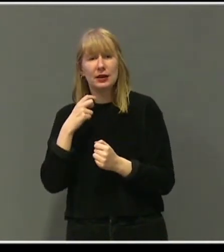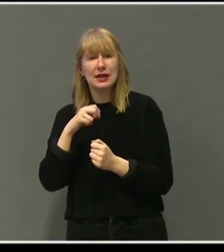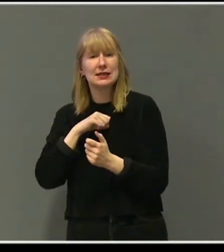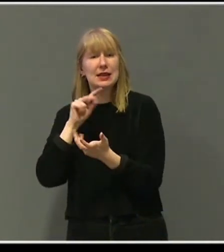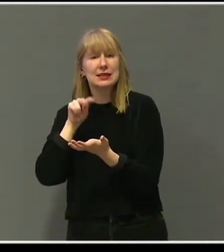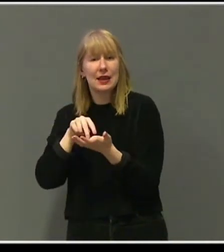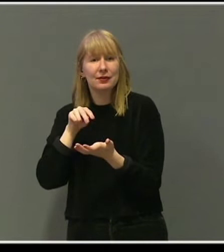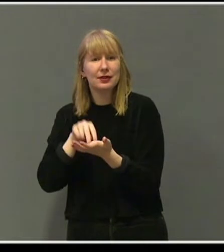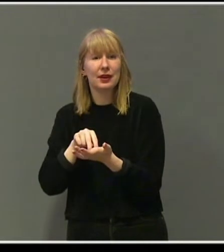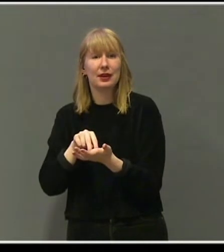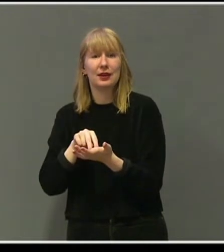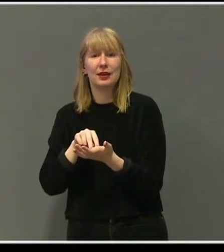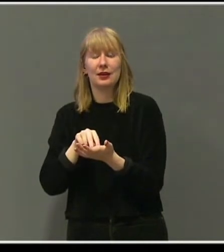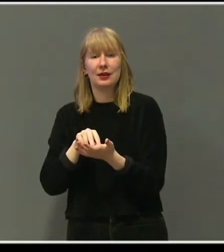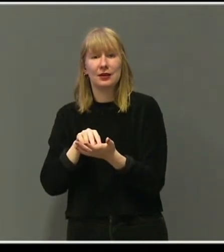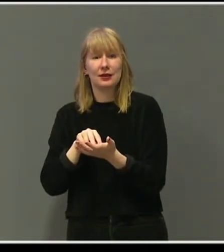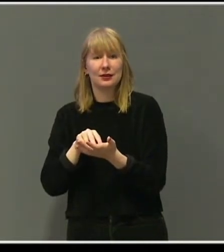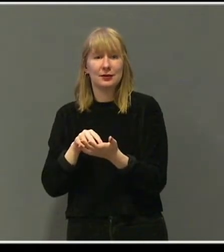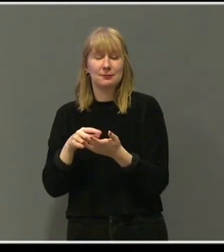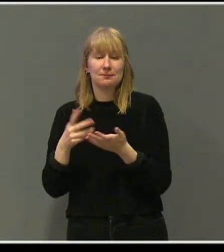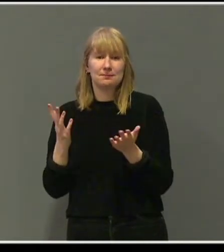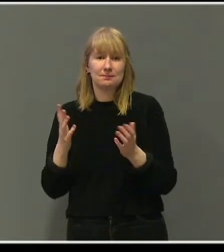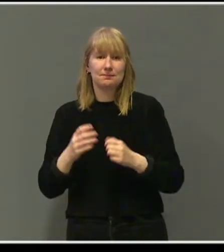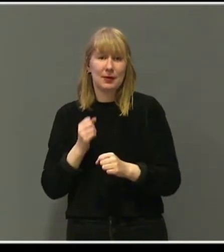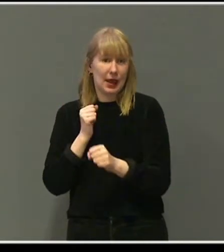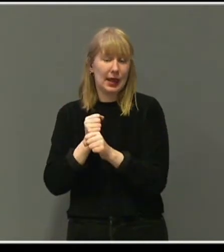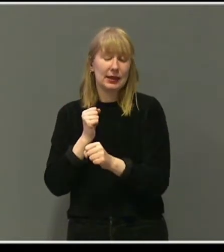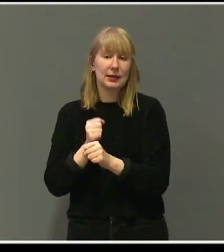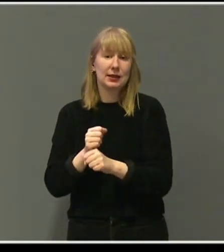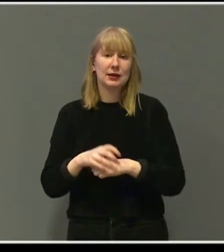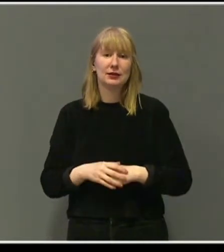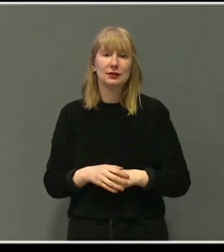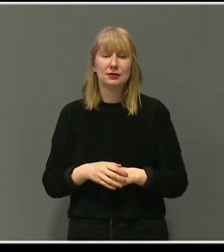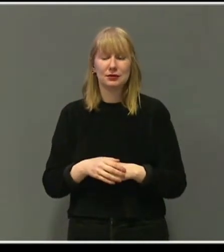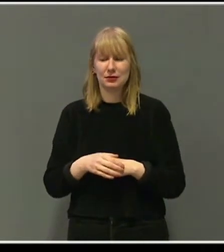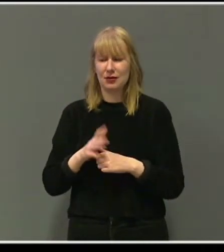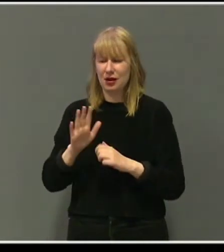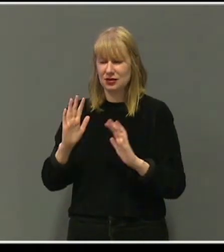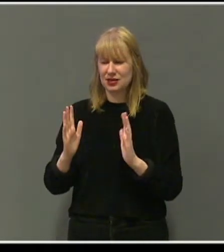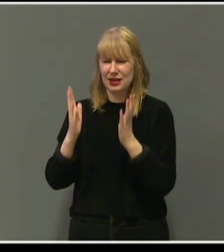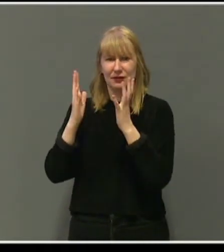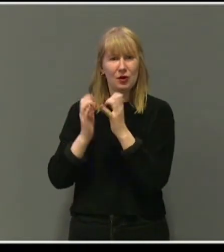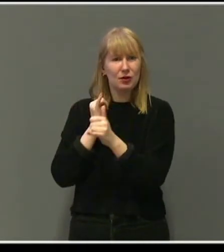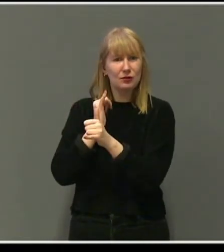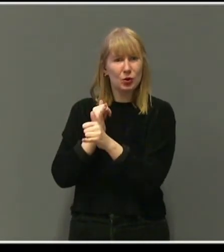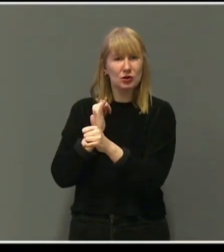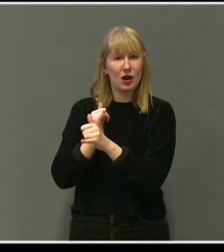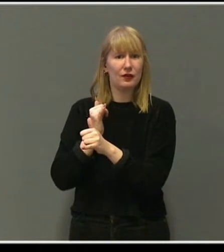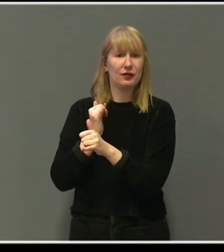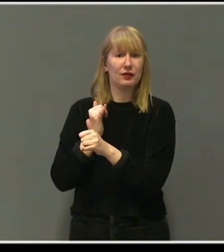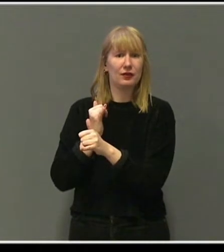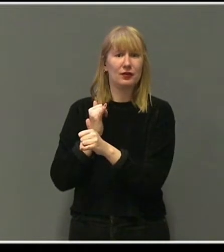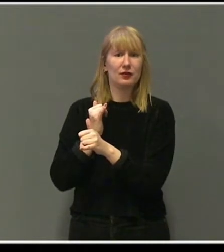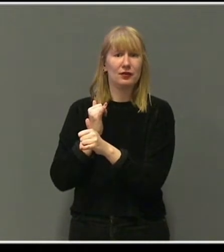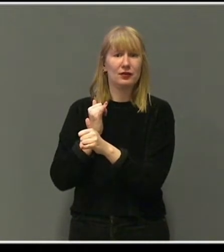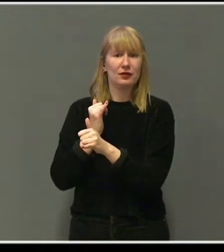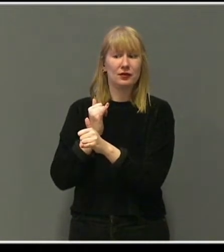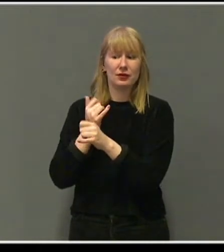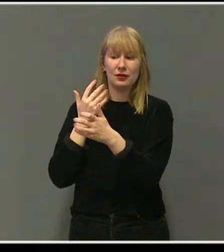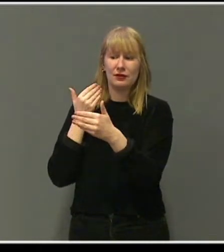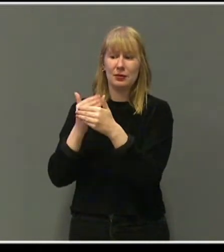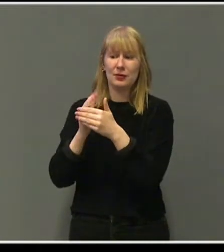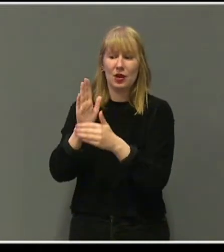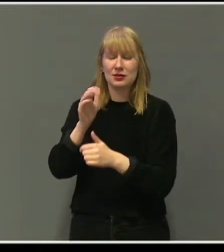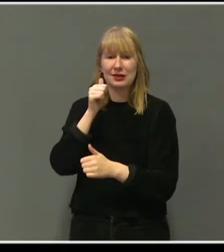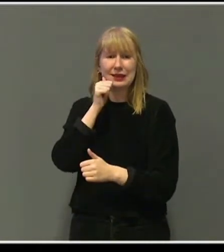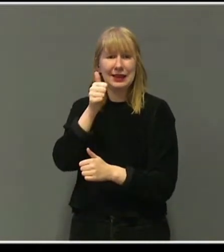bein, finne sin egen vei i livet. Og hvilket liv ville han få til han gikk bort så alt for